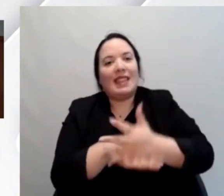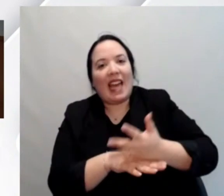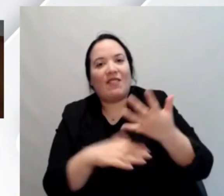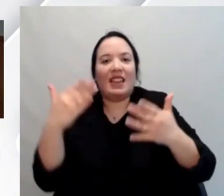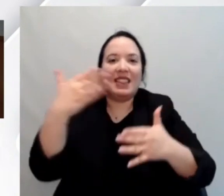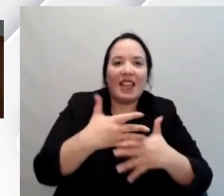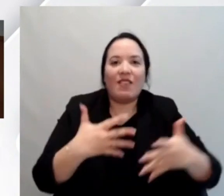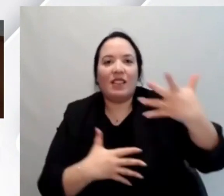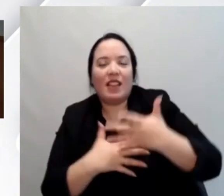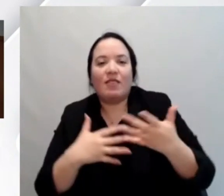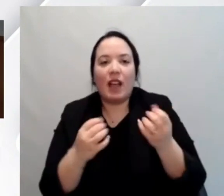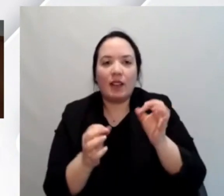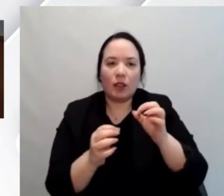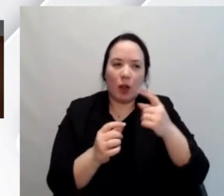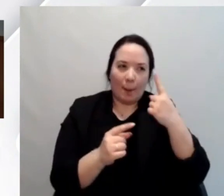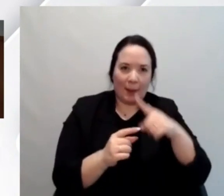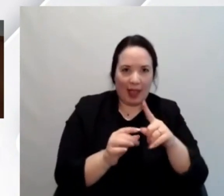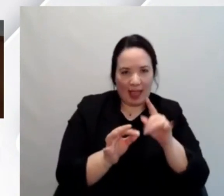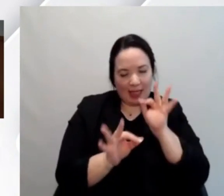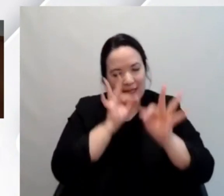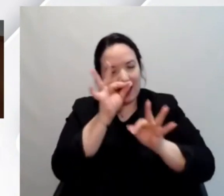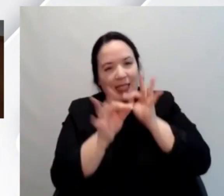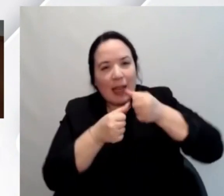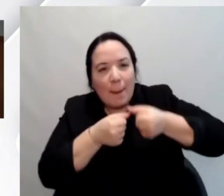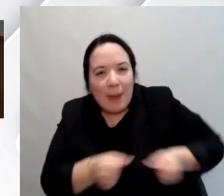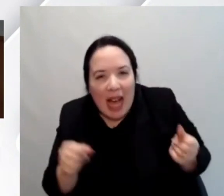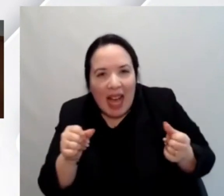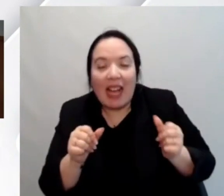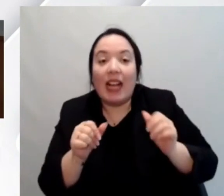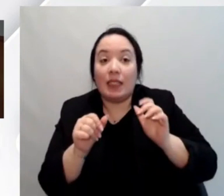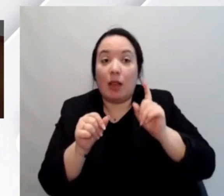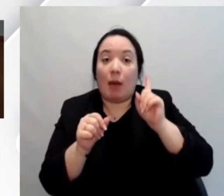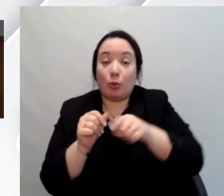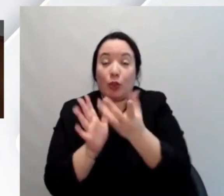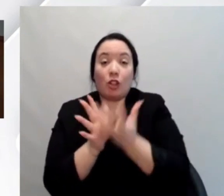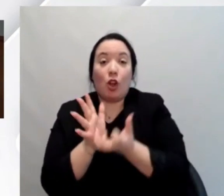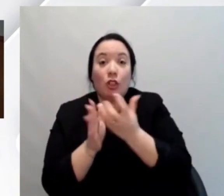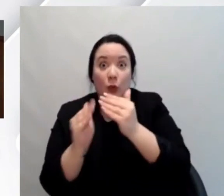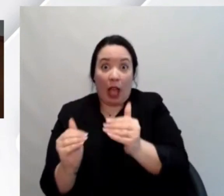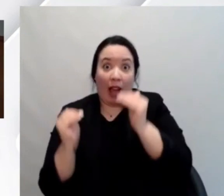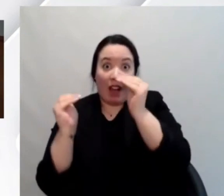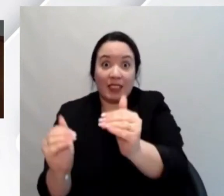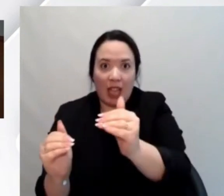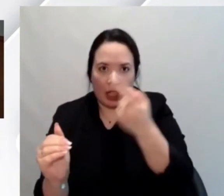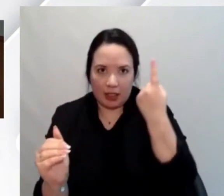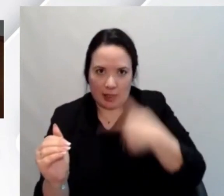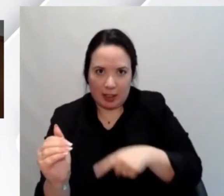essere sia di carattere introduttivo ma anche contenuti avanzati per approfondire il tema